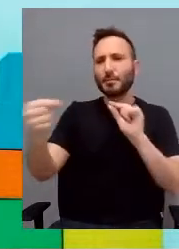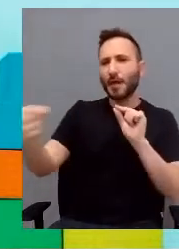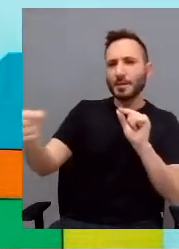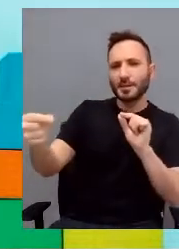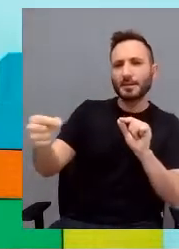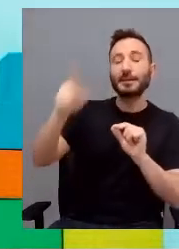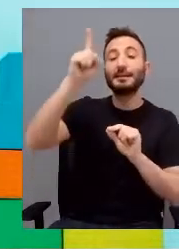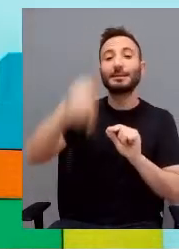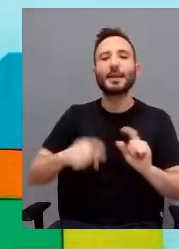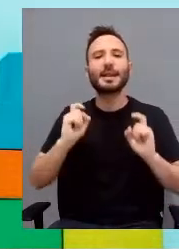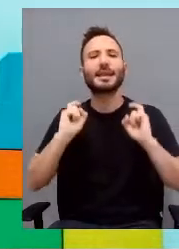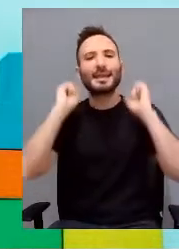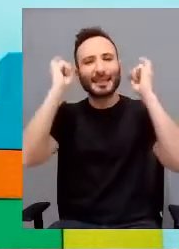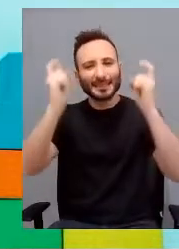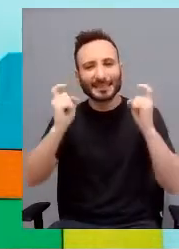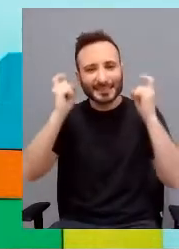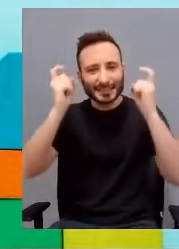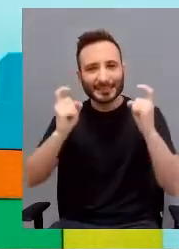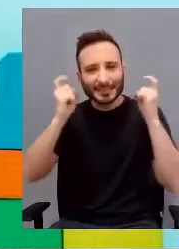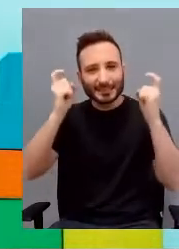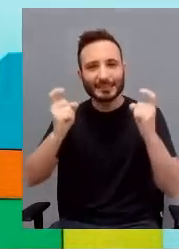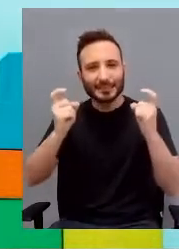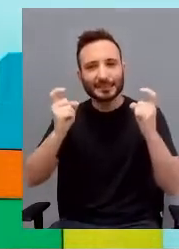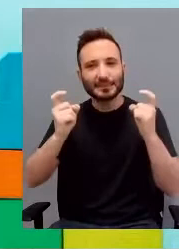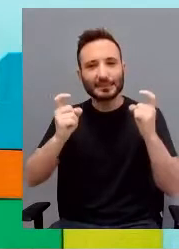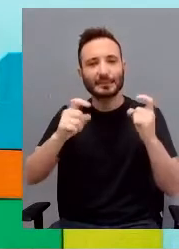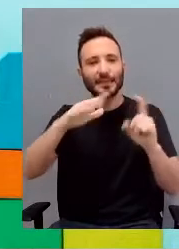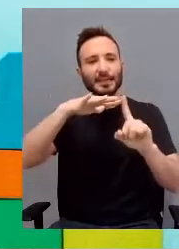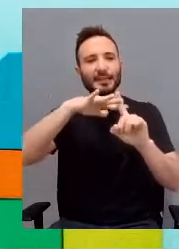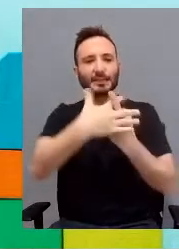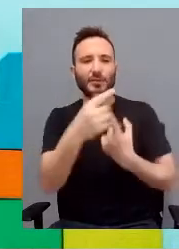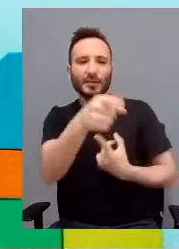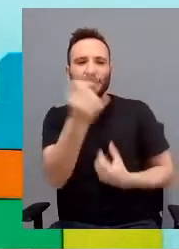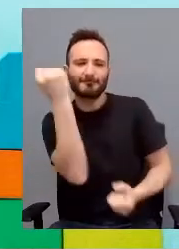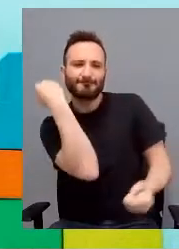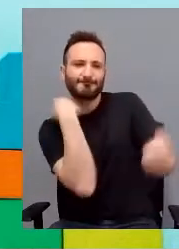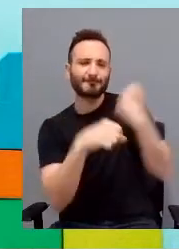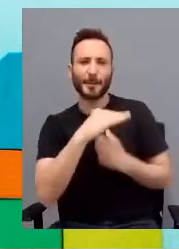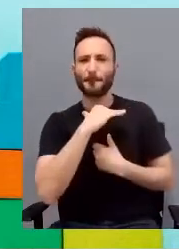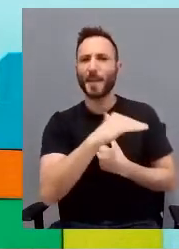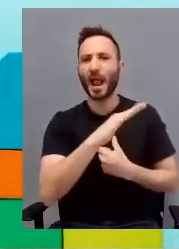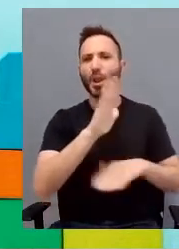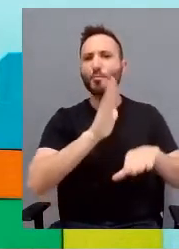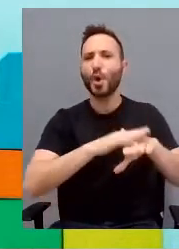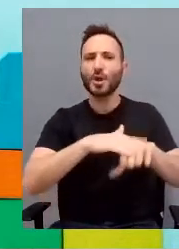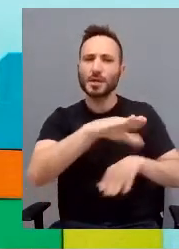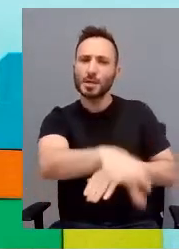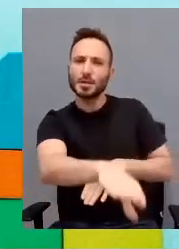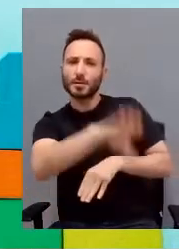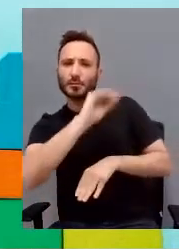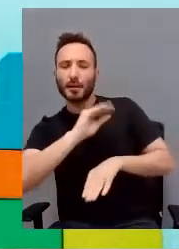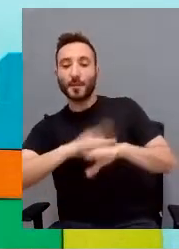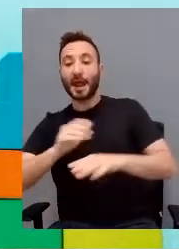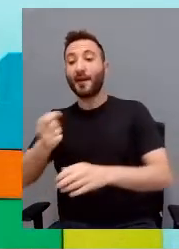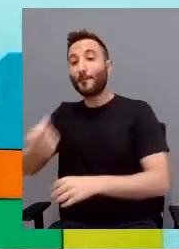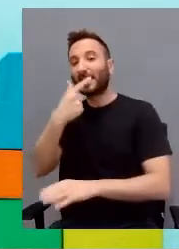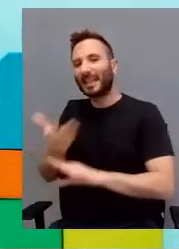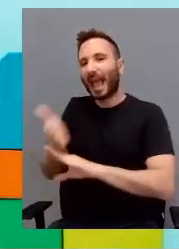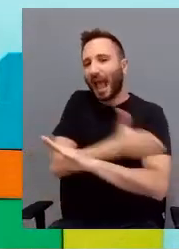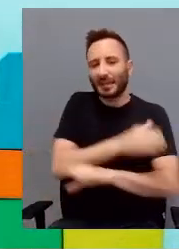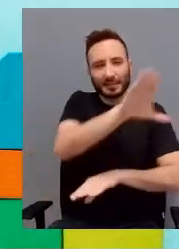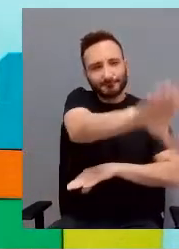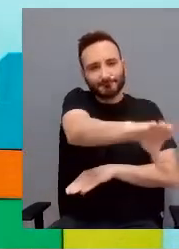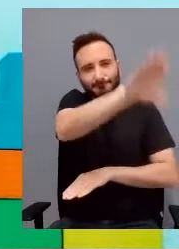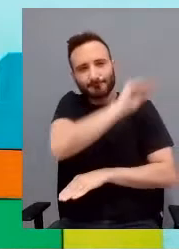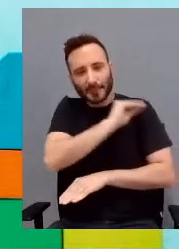intenta a entendere le cause del malestà prima di arrivare a una intervenzione farmacologica. Cioè, prima